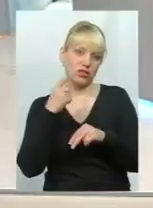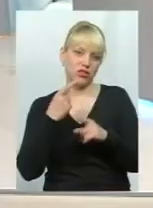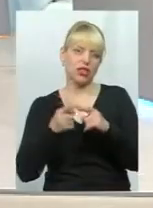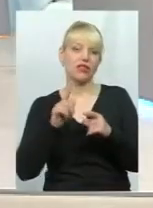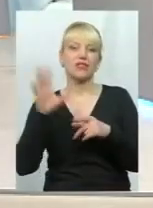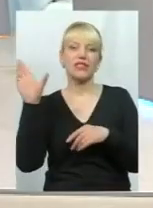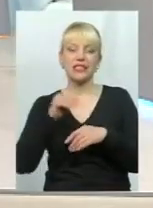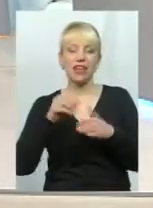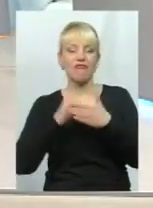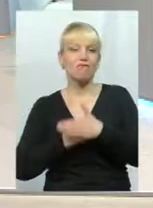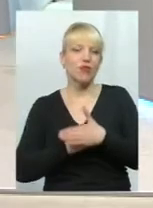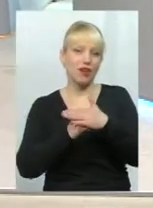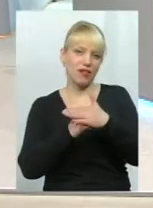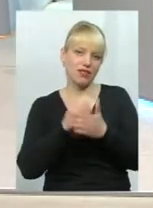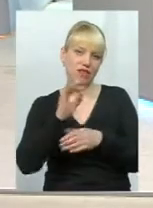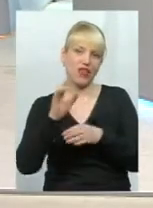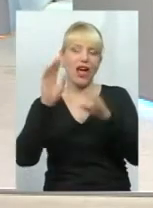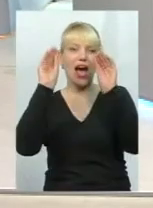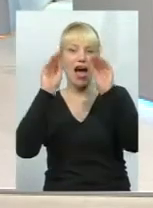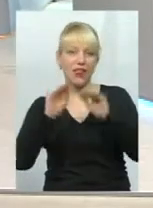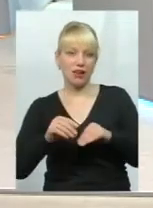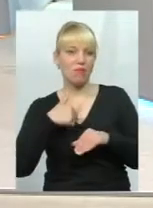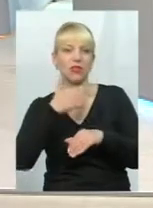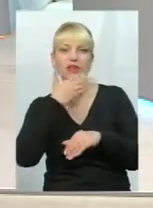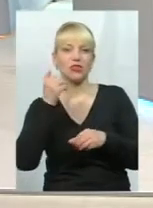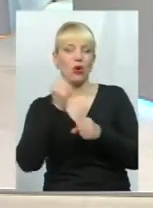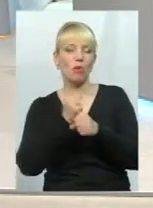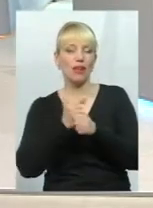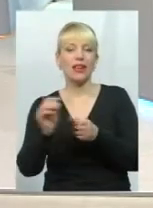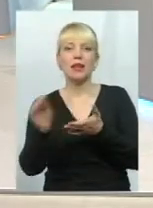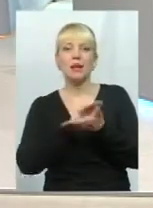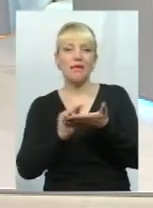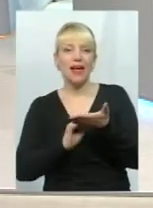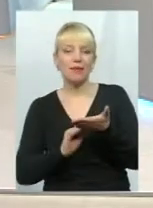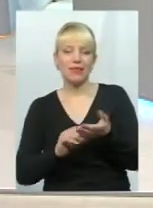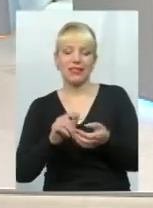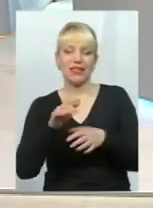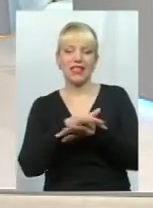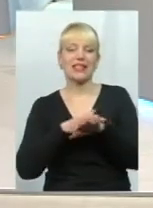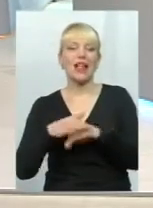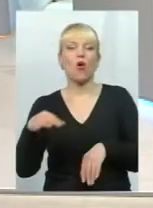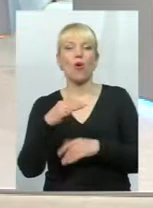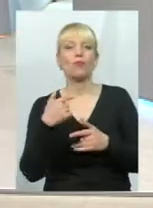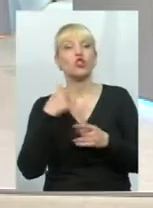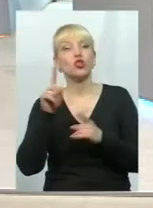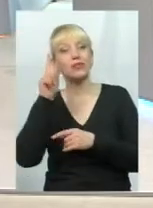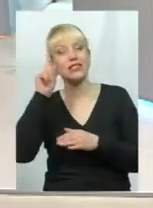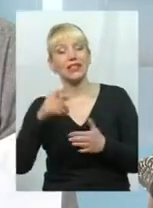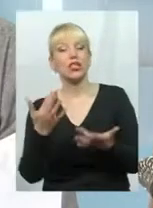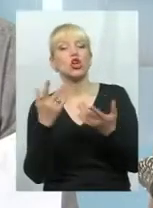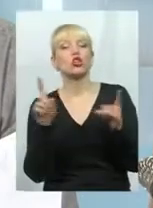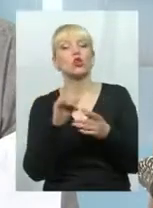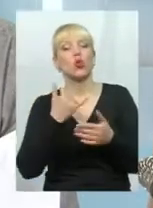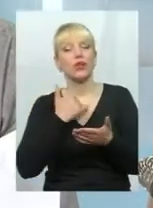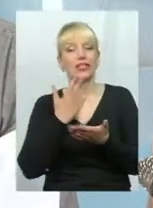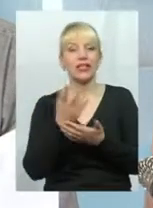в аналітику. Ми ж не зробили перепис населення області, хоча б, бодай, щоб знати для себе, а що в нас є, скільки людей